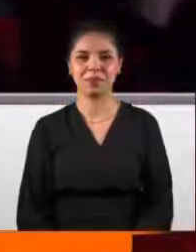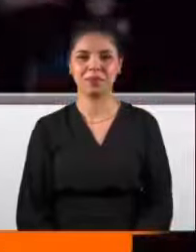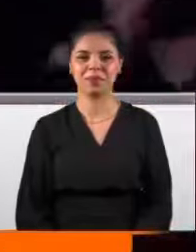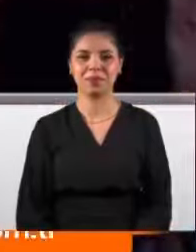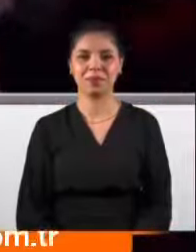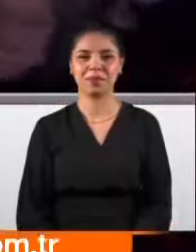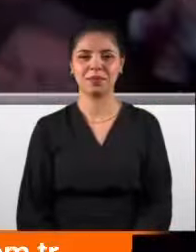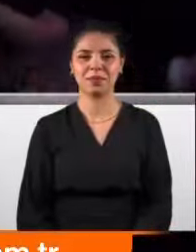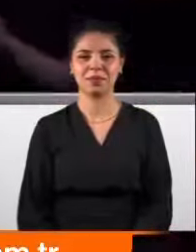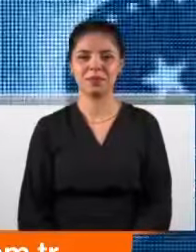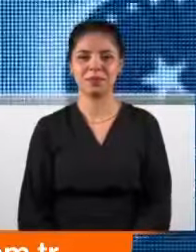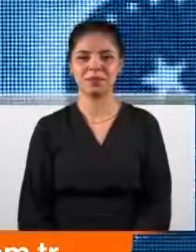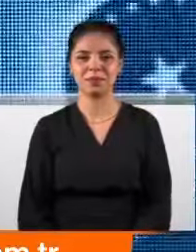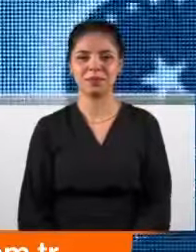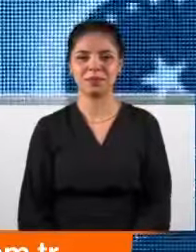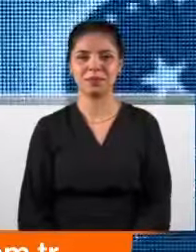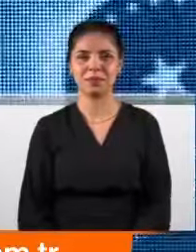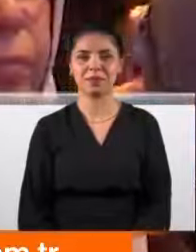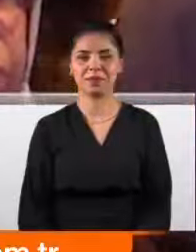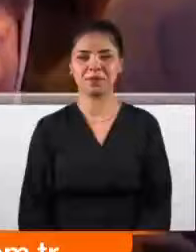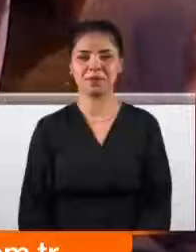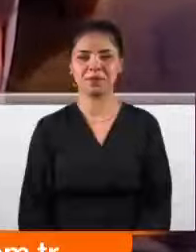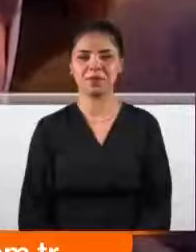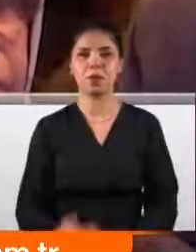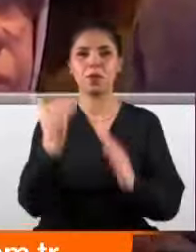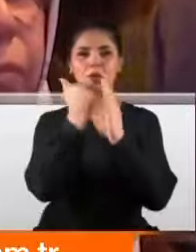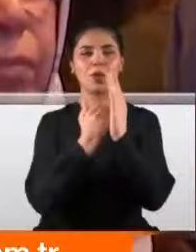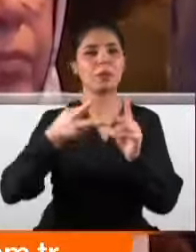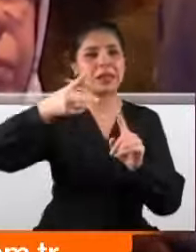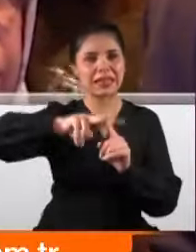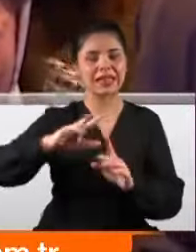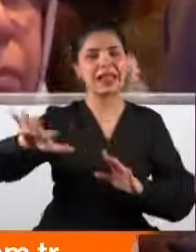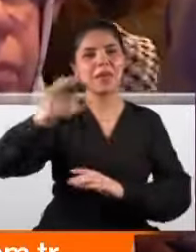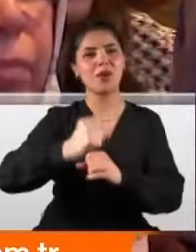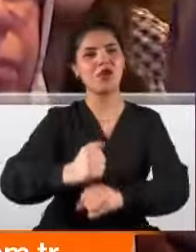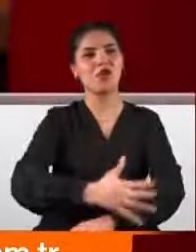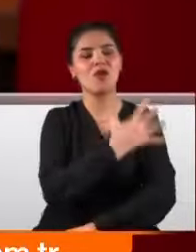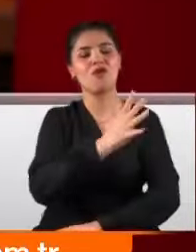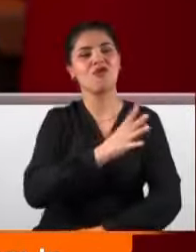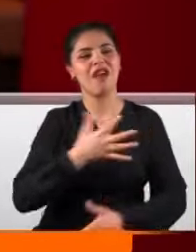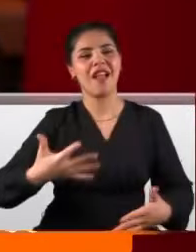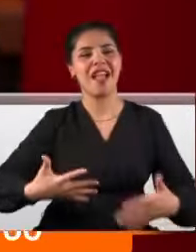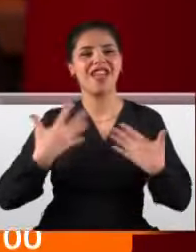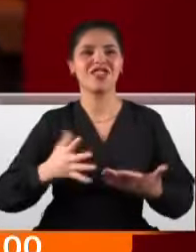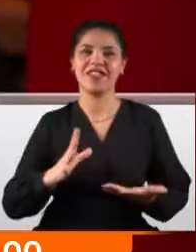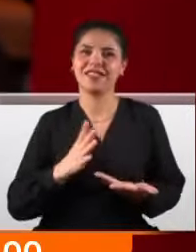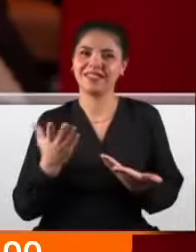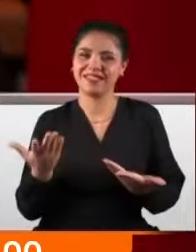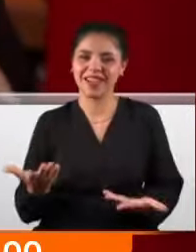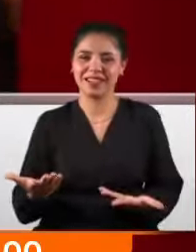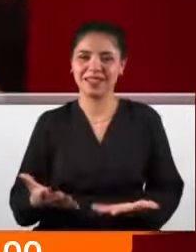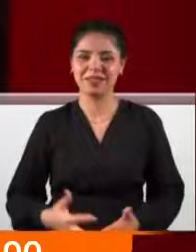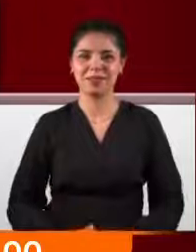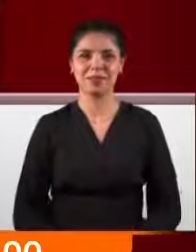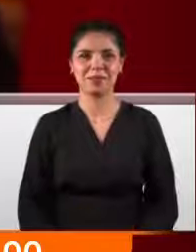ülkemizin güzel yarınlarına umut olmaktır. Programa katılanlar hem gururlu hem de heyecanlıydı. Cumhurbaşkanımızla bir arada olmak